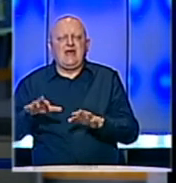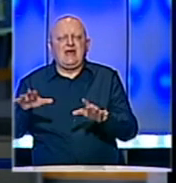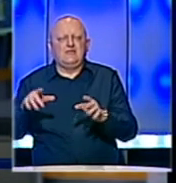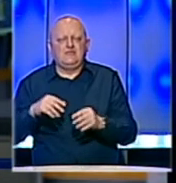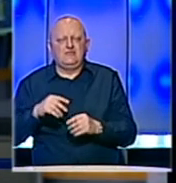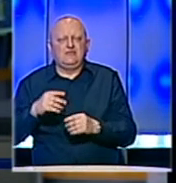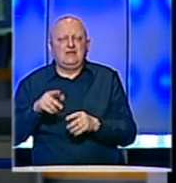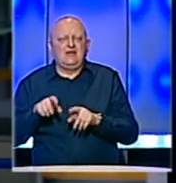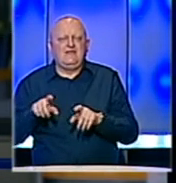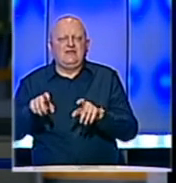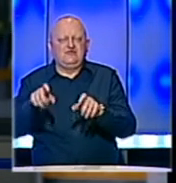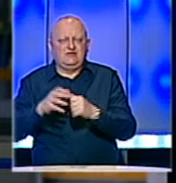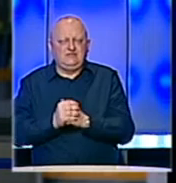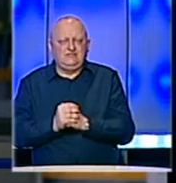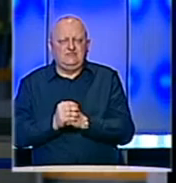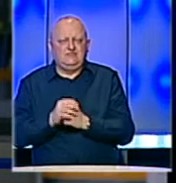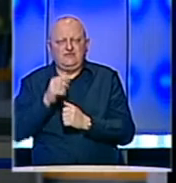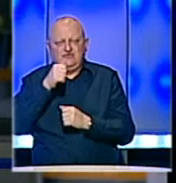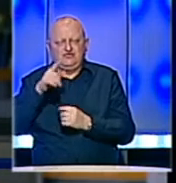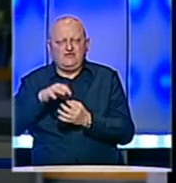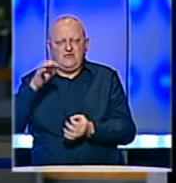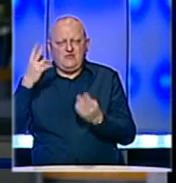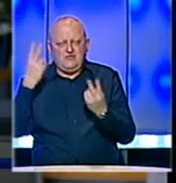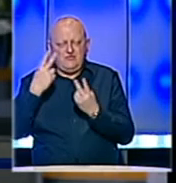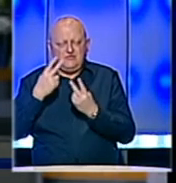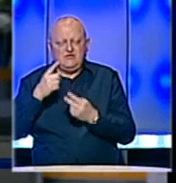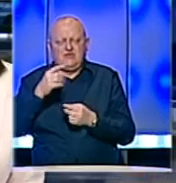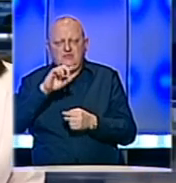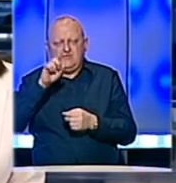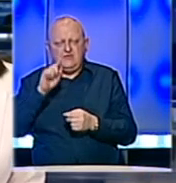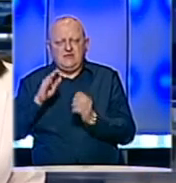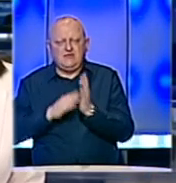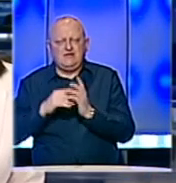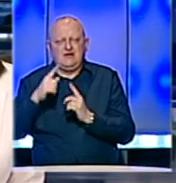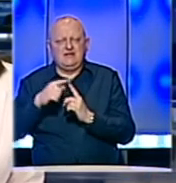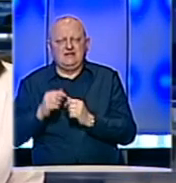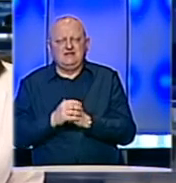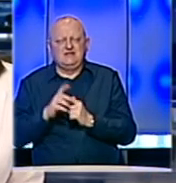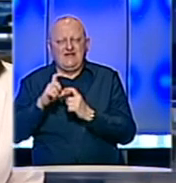uslijed pojave koronavirusa. Što ove mjere podrazumijevaju, pitamo Mire Lusavić.